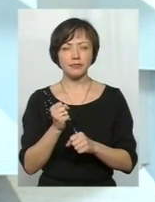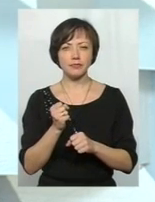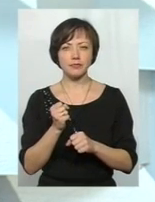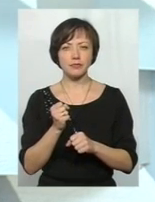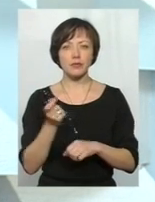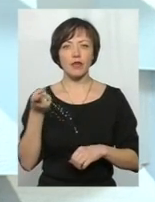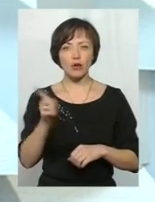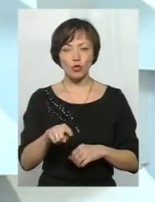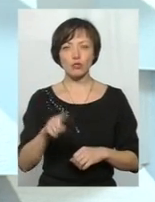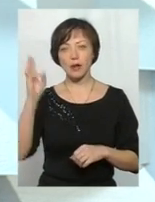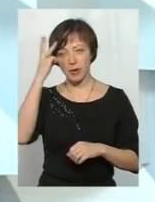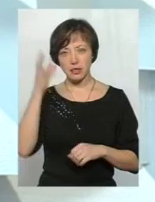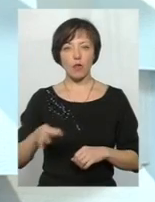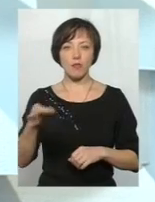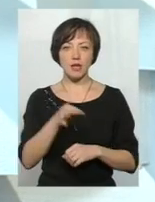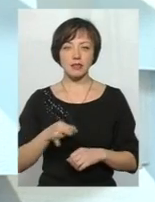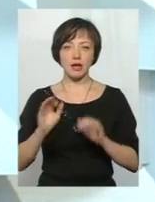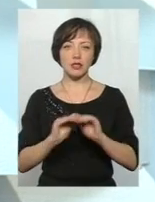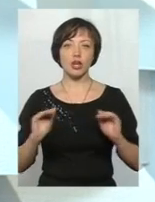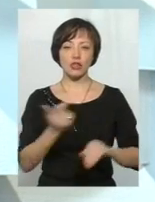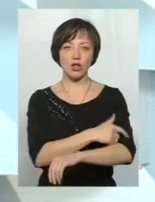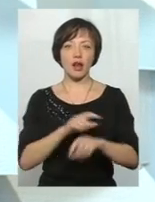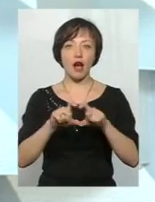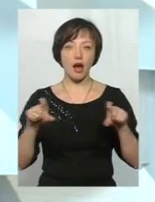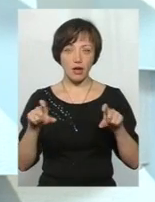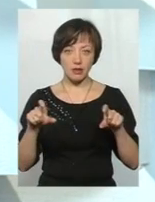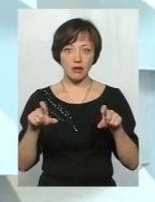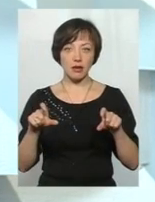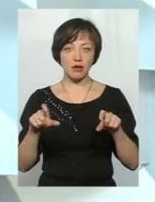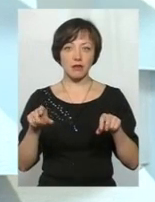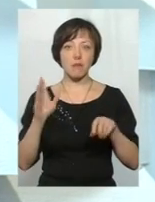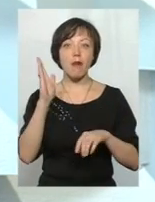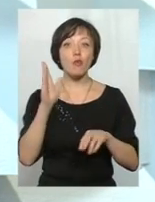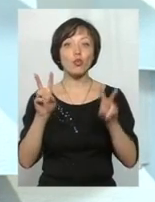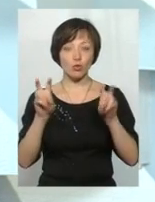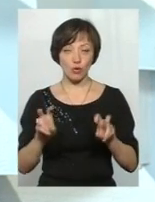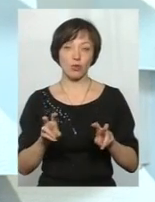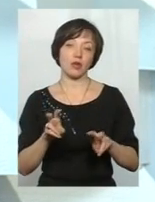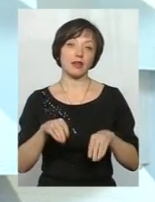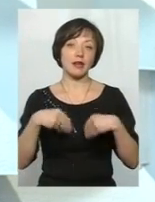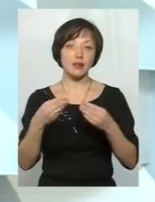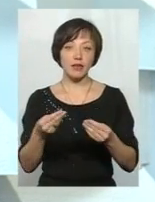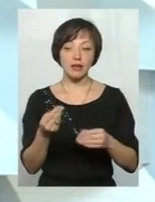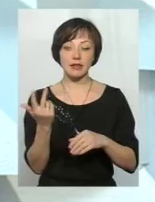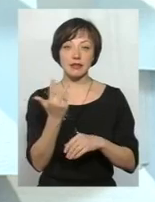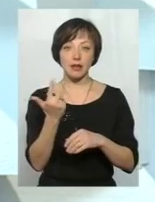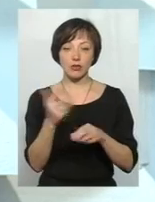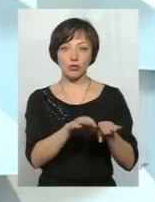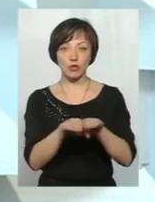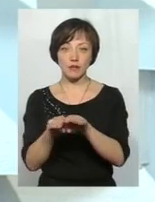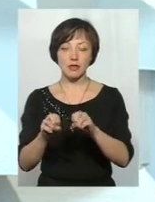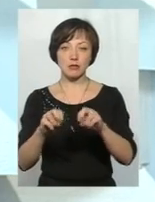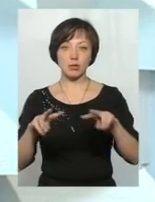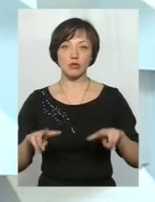Хмельницька обласна дитяча лікарня майбутнього, про яку ми з вами говоримо, надавала іменно третинного рівня